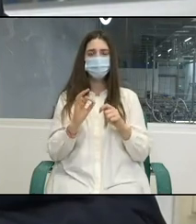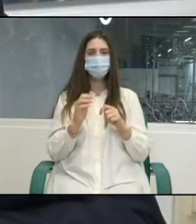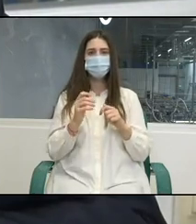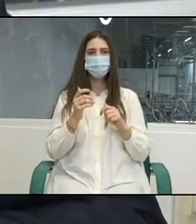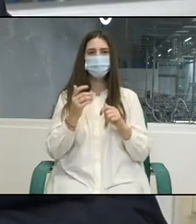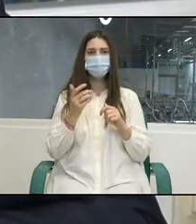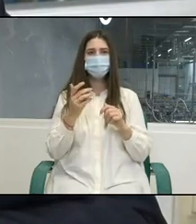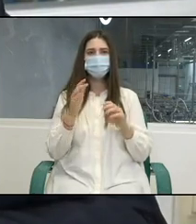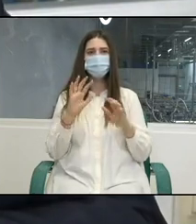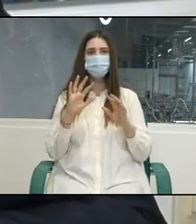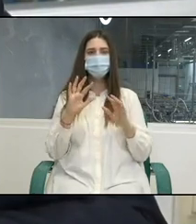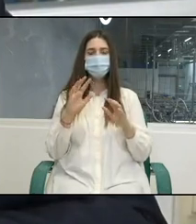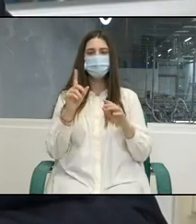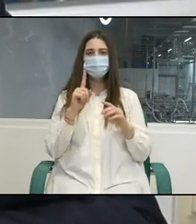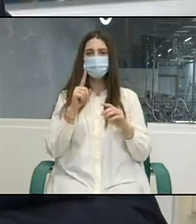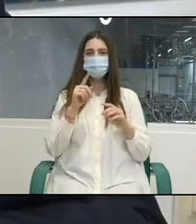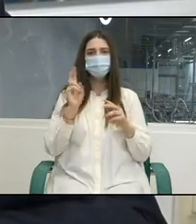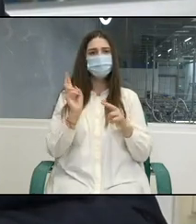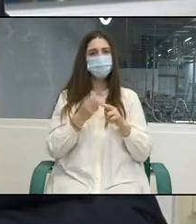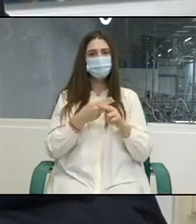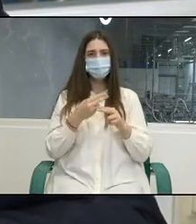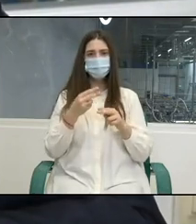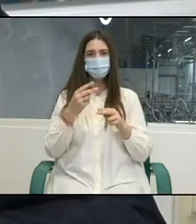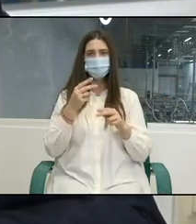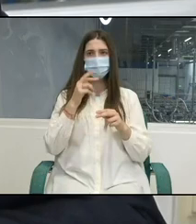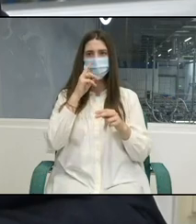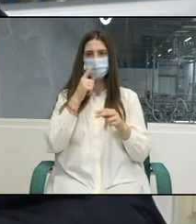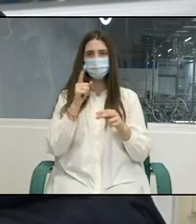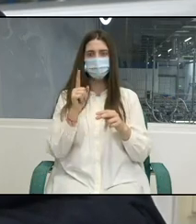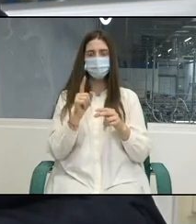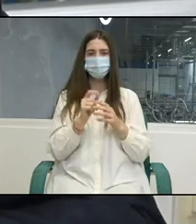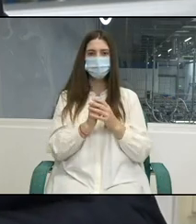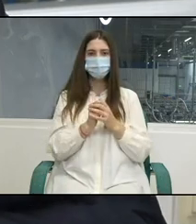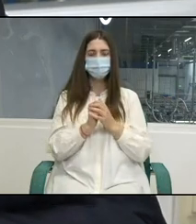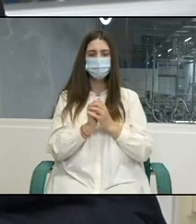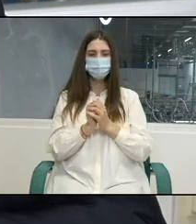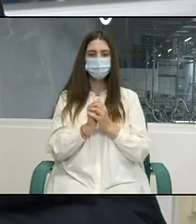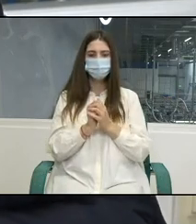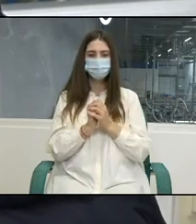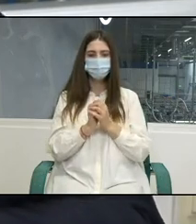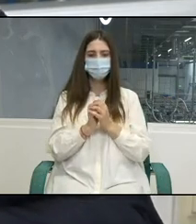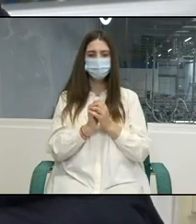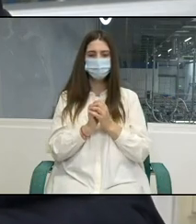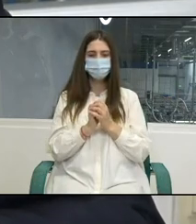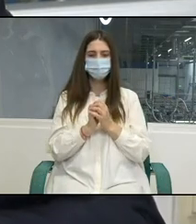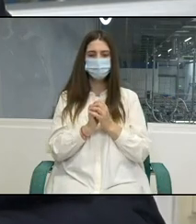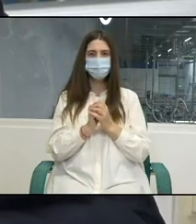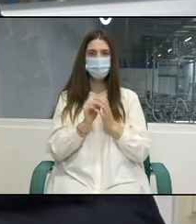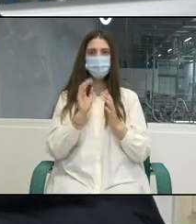sub incidența legii 131, cei ce sunt de controlul de stat, astfel se va realiza și